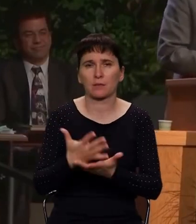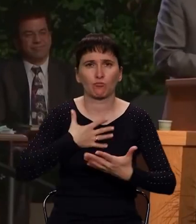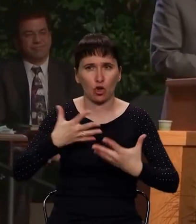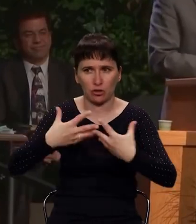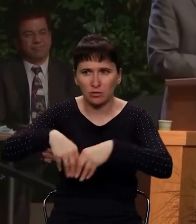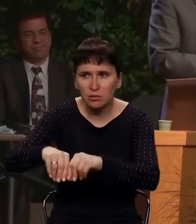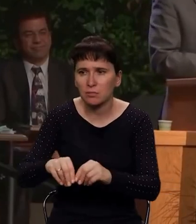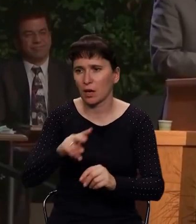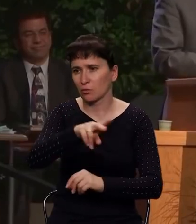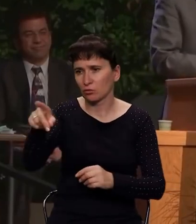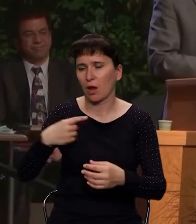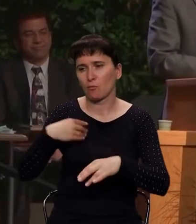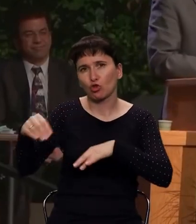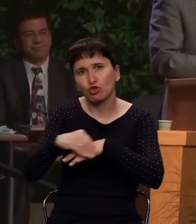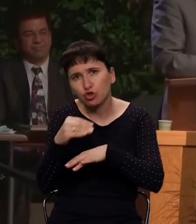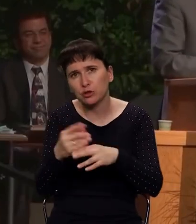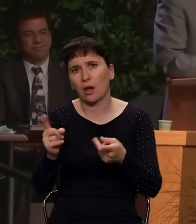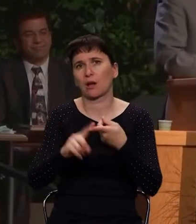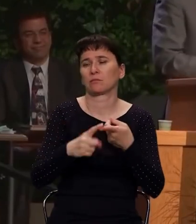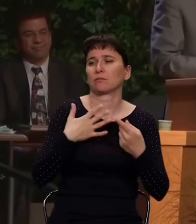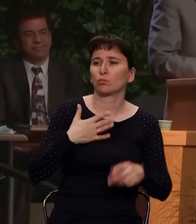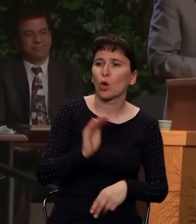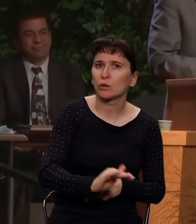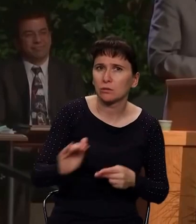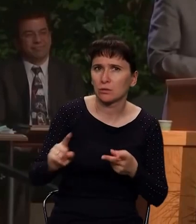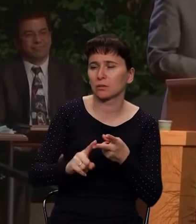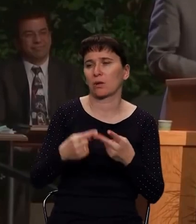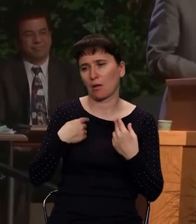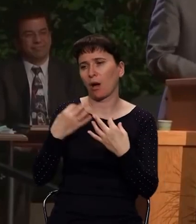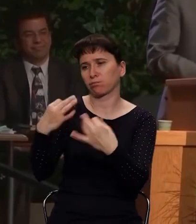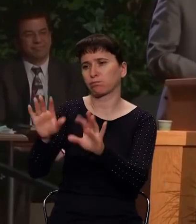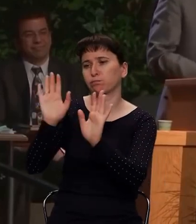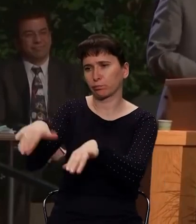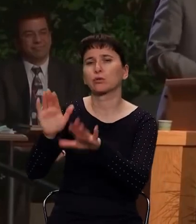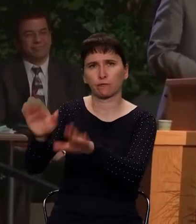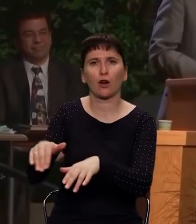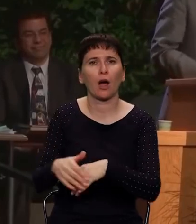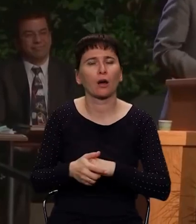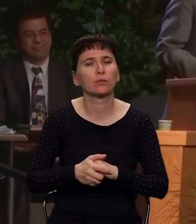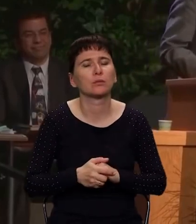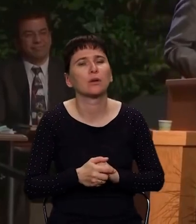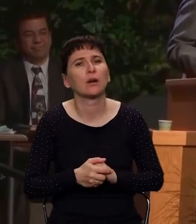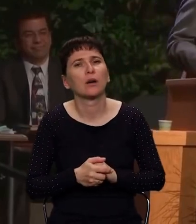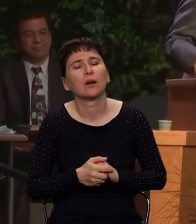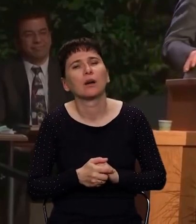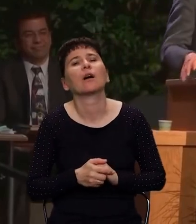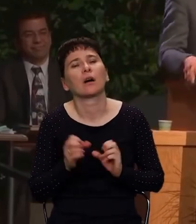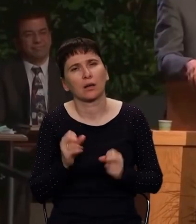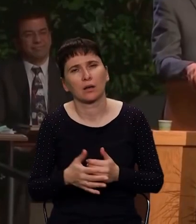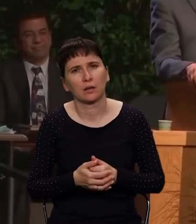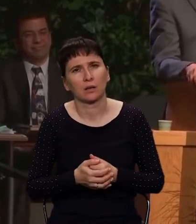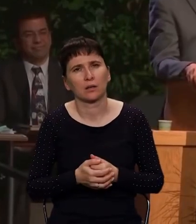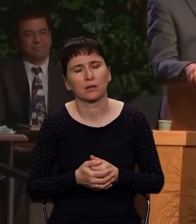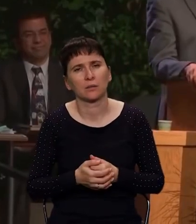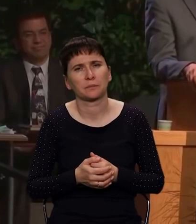когда я попускаю моей жене или моим детям. Скажите, пожалуйста, вы помните очень